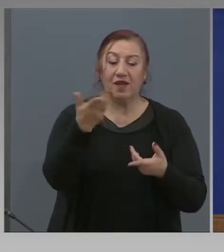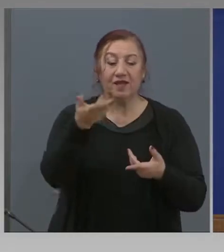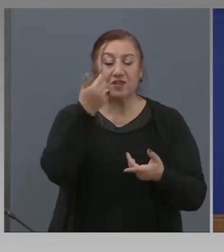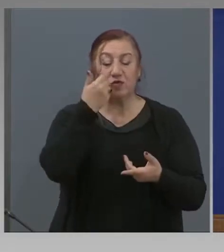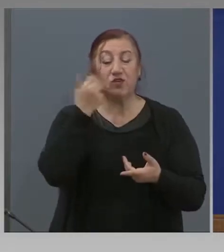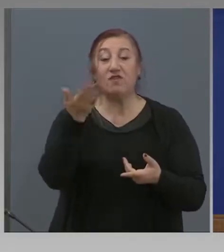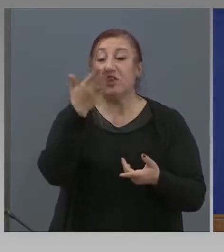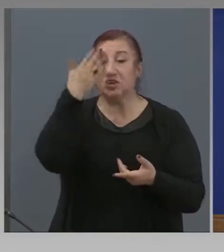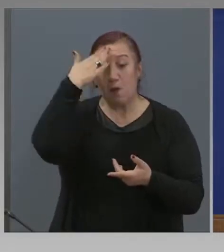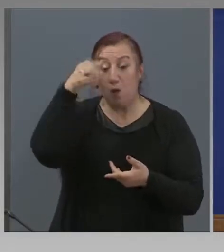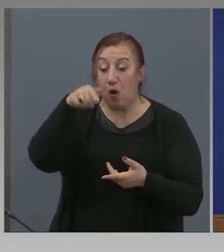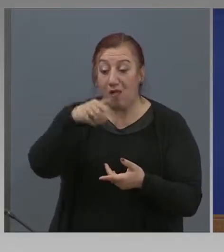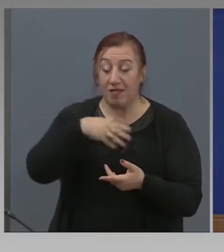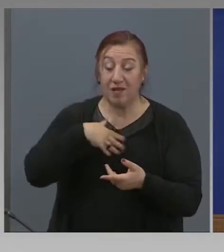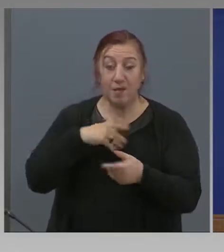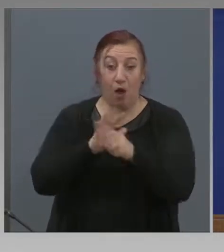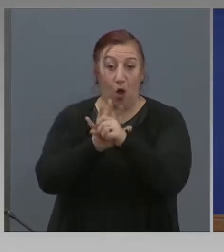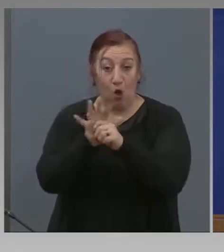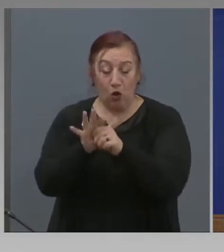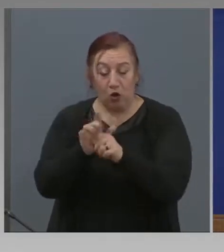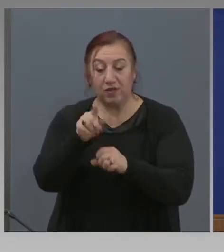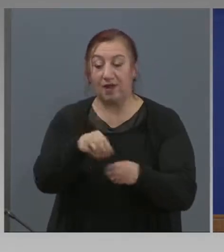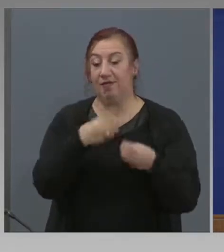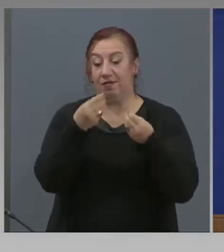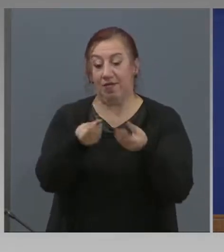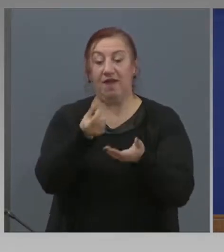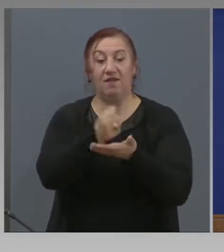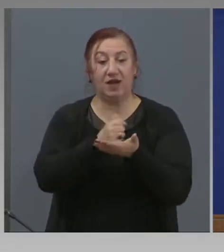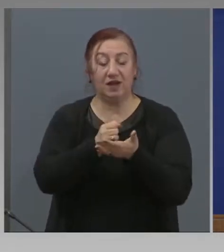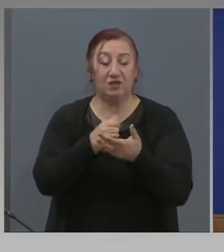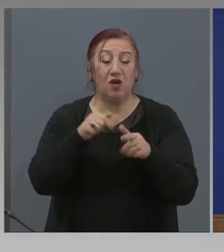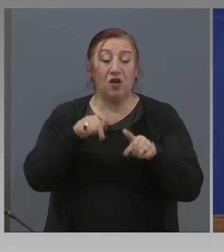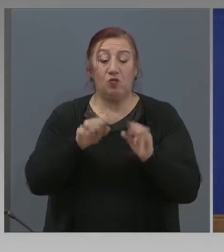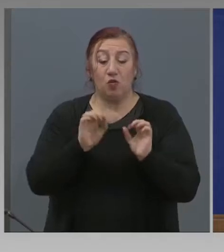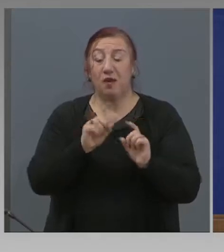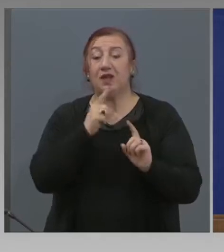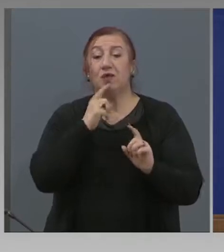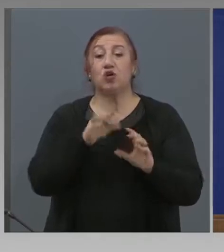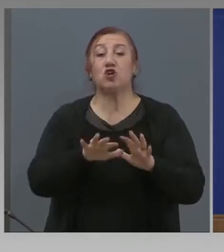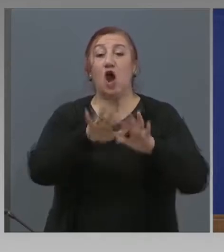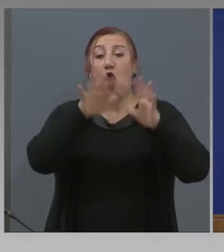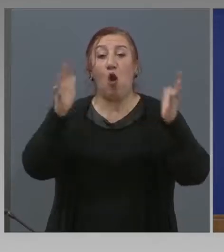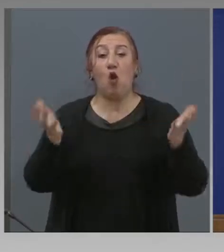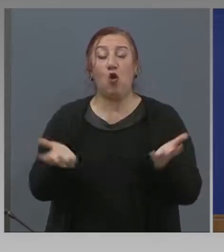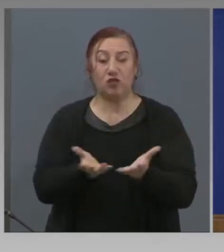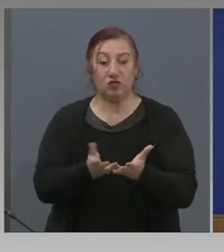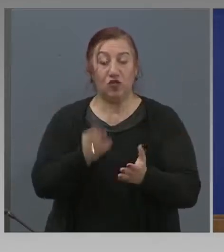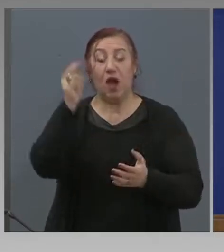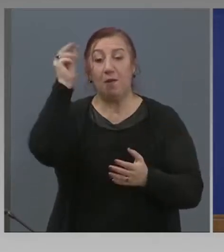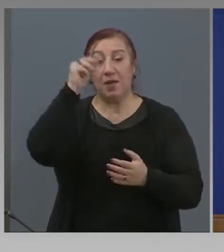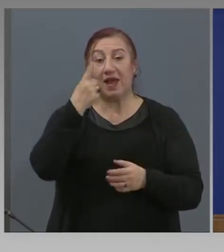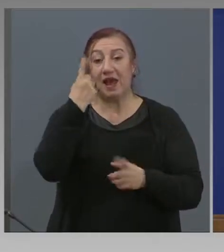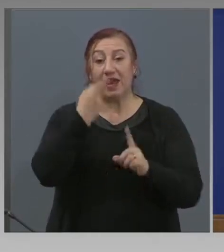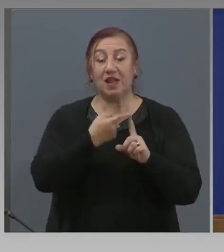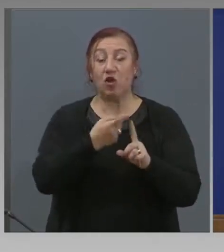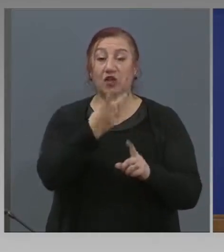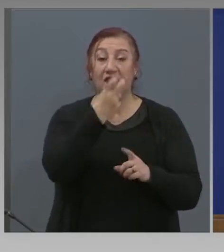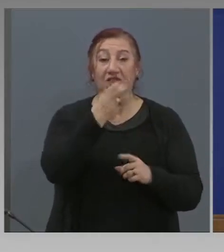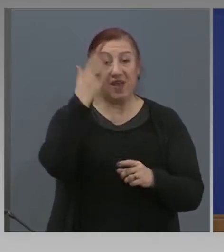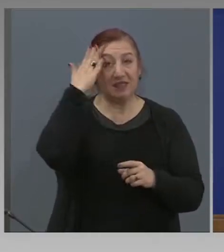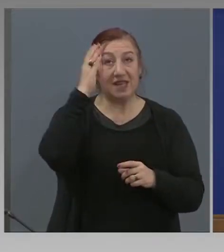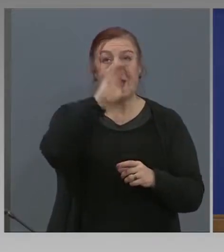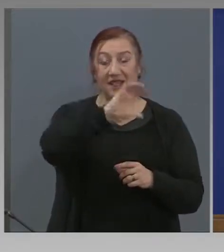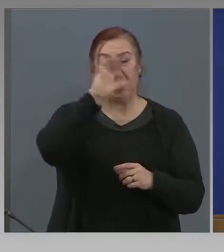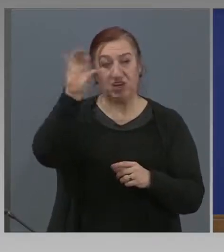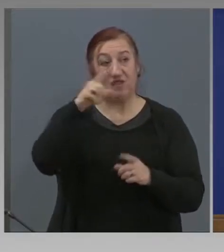коронавирус? Количествата не мога да ви кажа в момента, но факта, че България е една от 20 държави, на които ще дарят, ще проверя